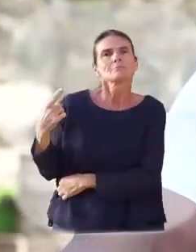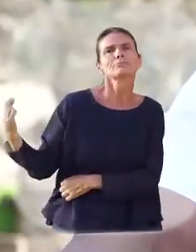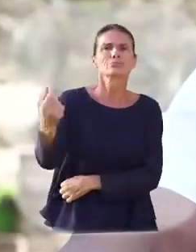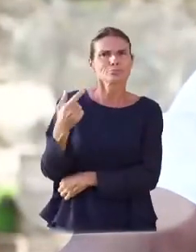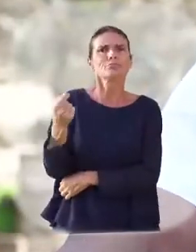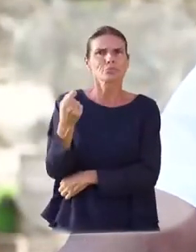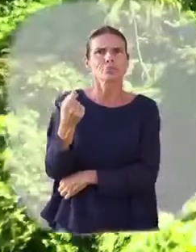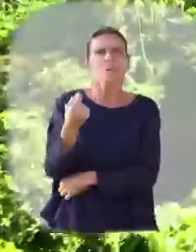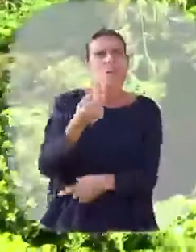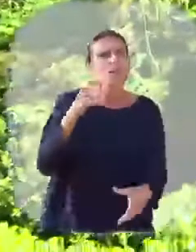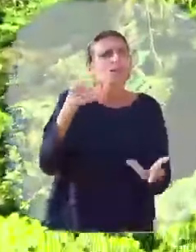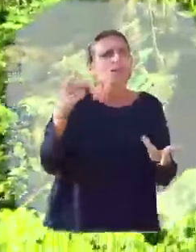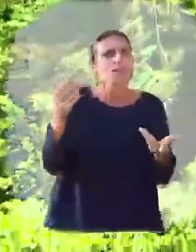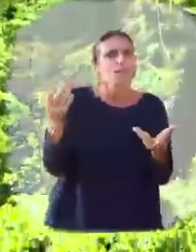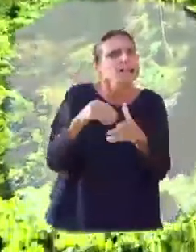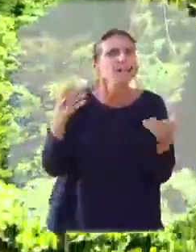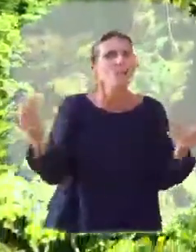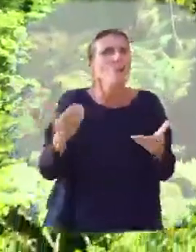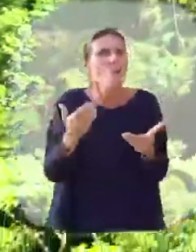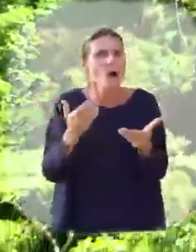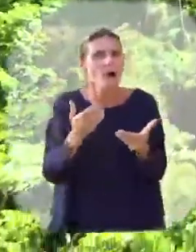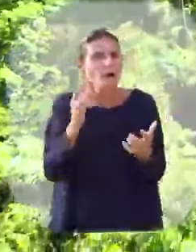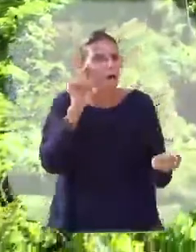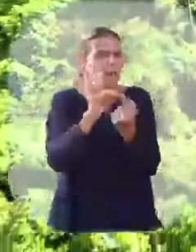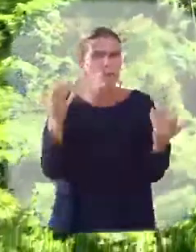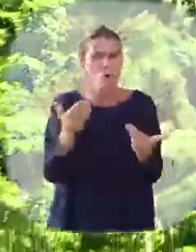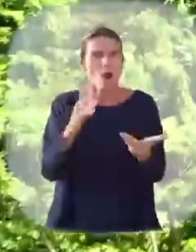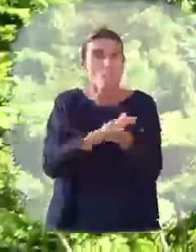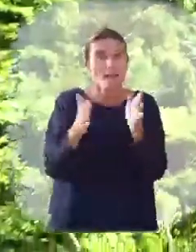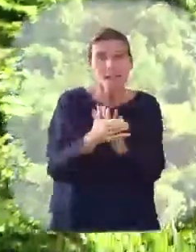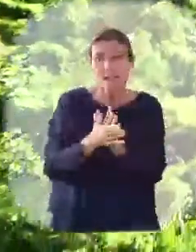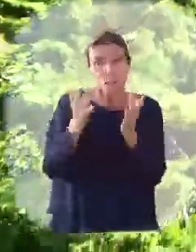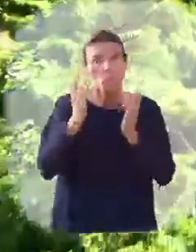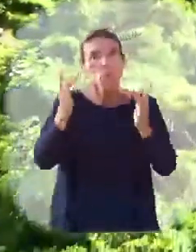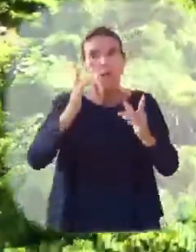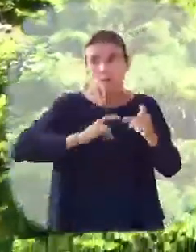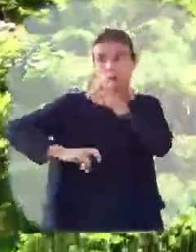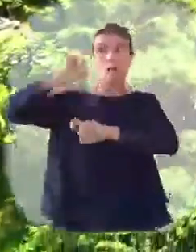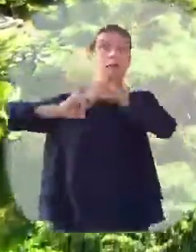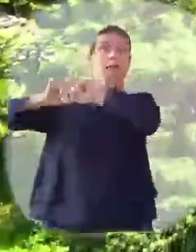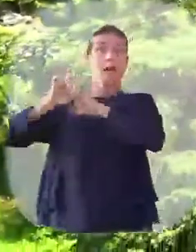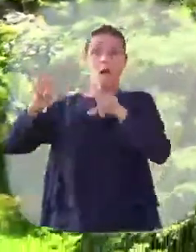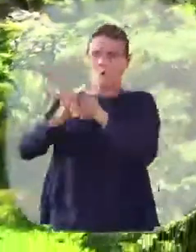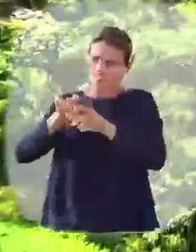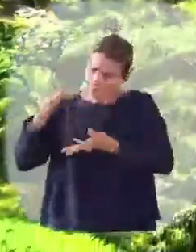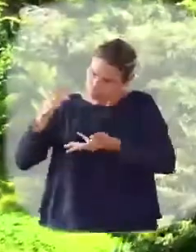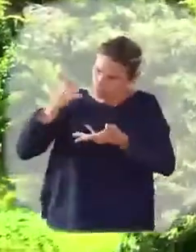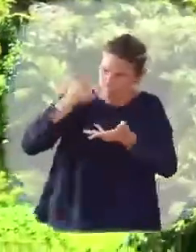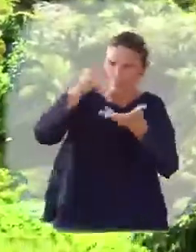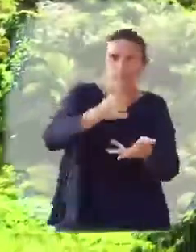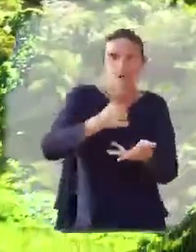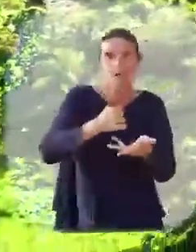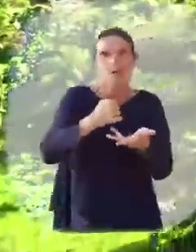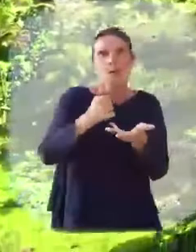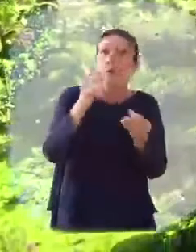-Vent, participe à la réintroduction de pratiques culturelles ancestrales et à la dynamisation d'une agro